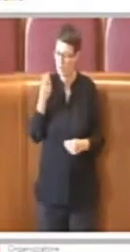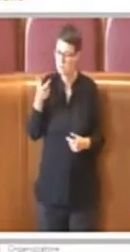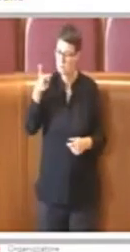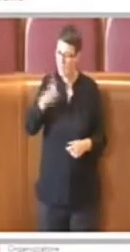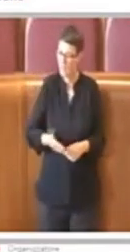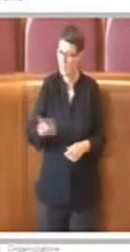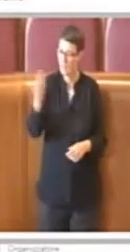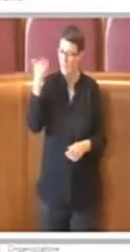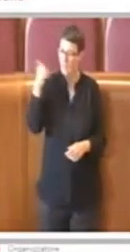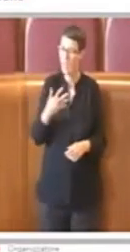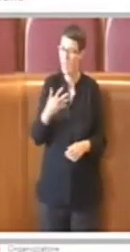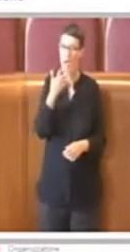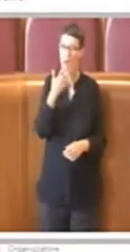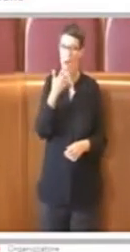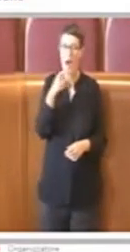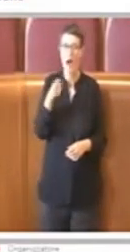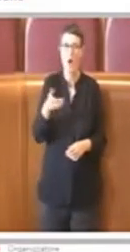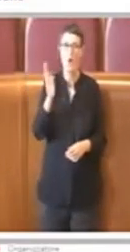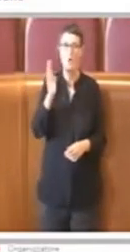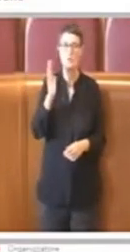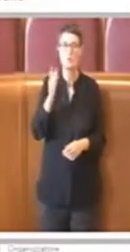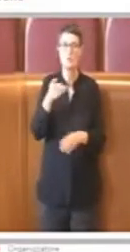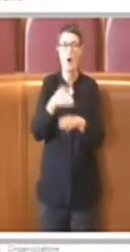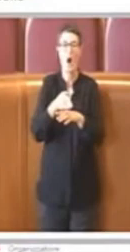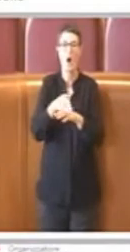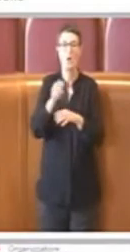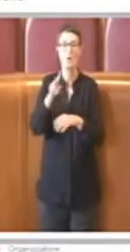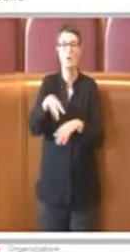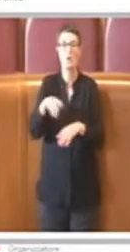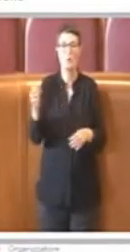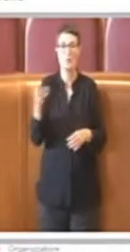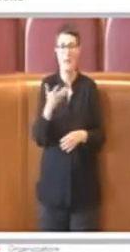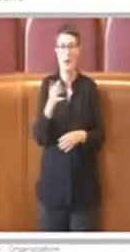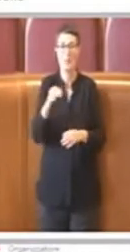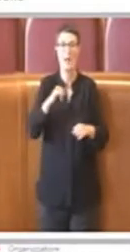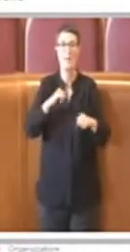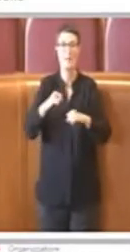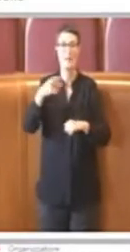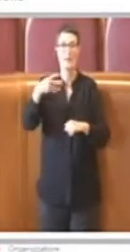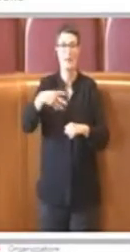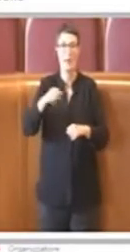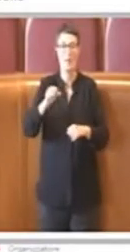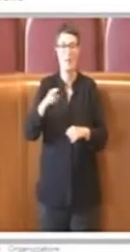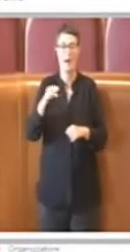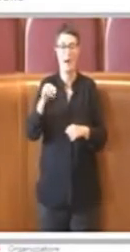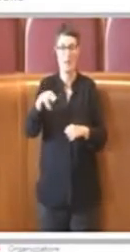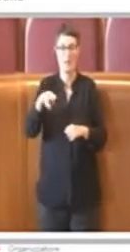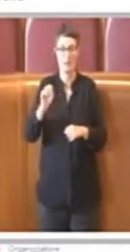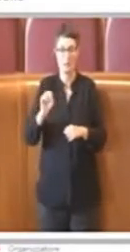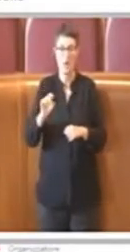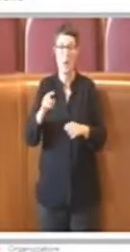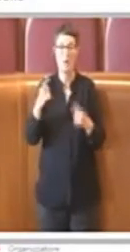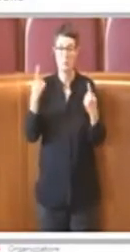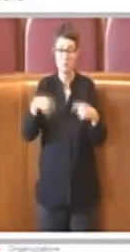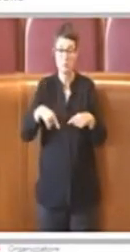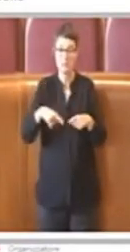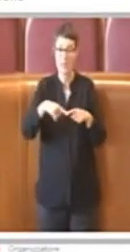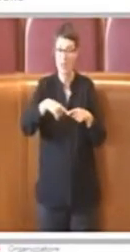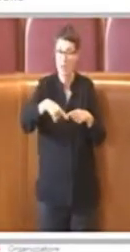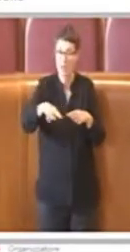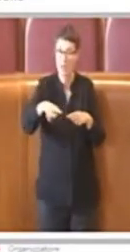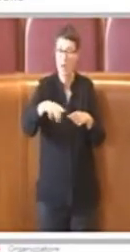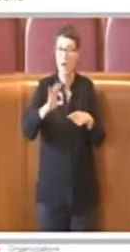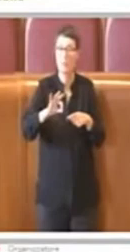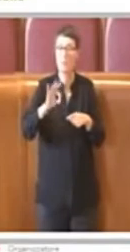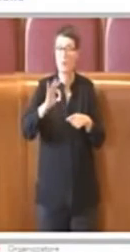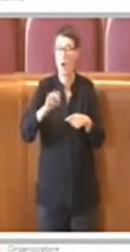agosto del 2015 sotto l'amministrazione Marino questa tratta letteralmente dall'oggi al domani, perché all'epoca seguivo i temi, seguivo il tema